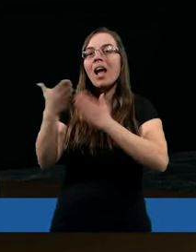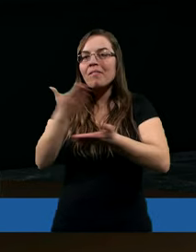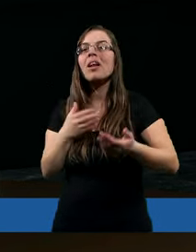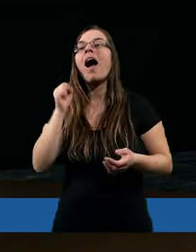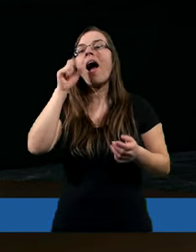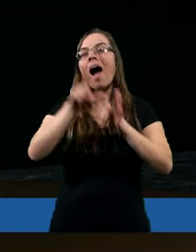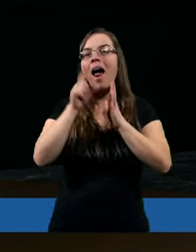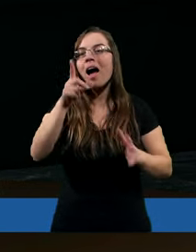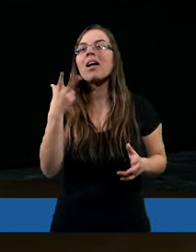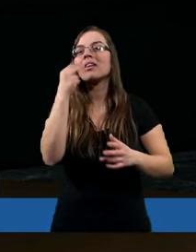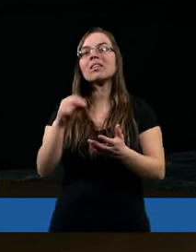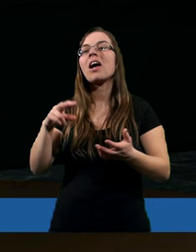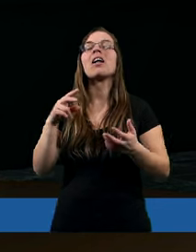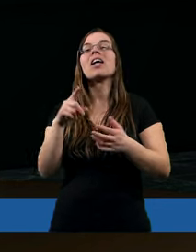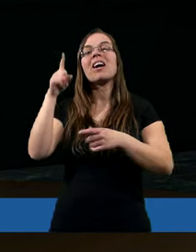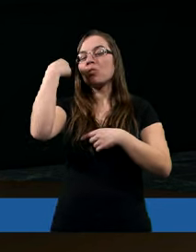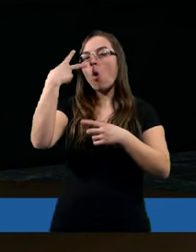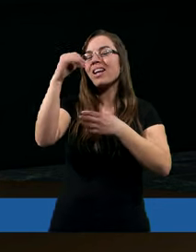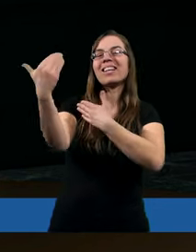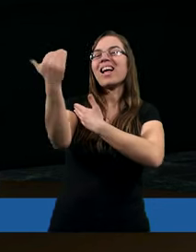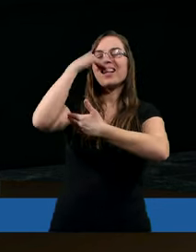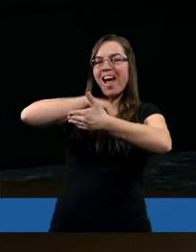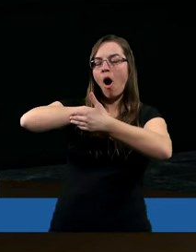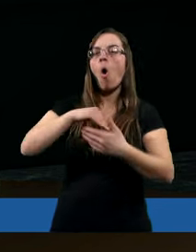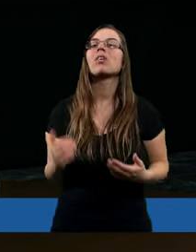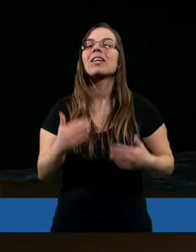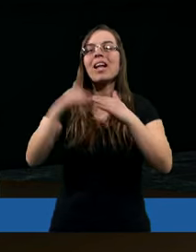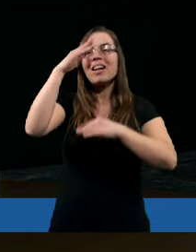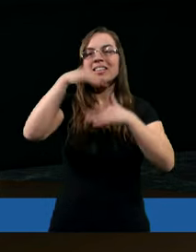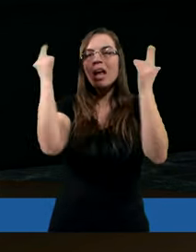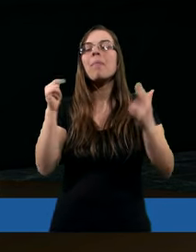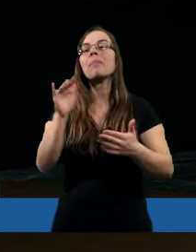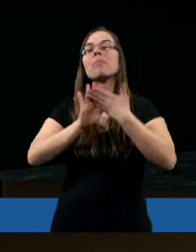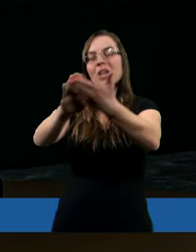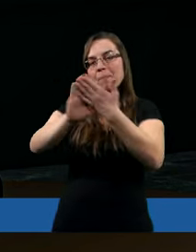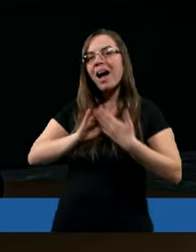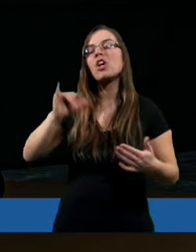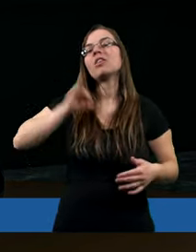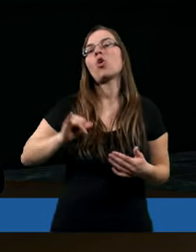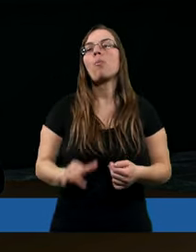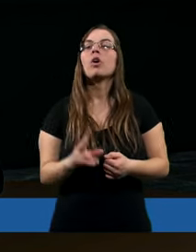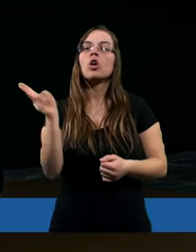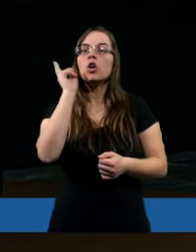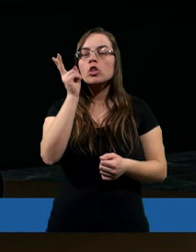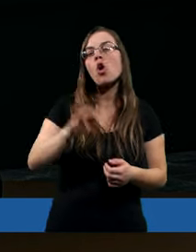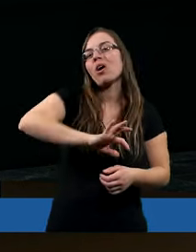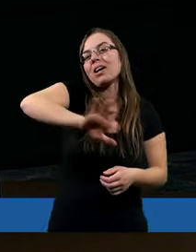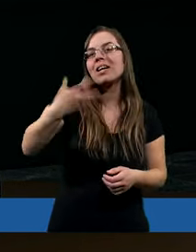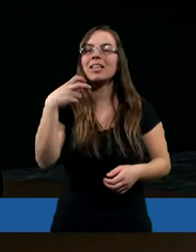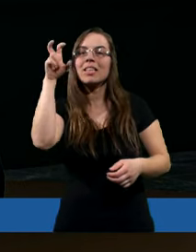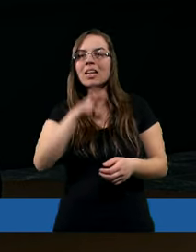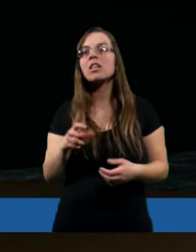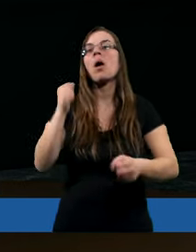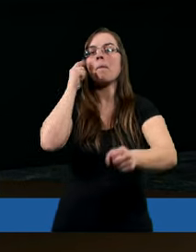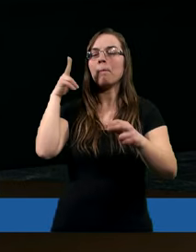zdarzy, ale niech słońce nie zachodzi nad gniewem waszym. Przebaczajcie sobie. Kto kradnie,